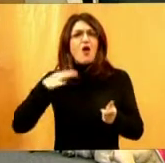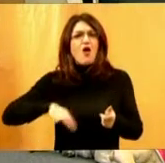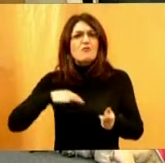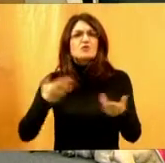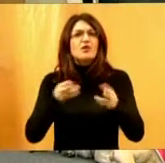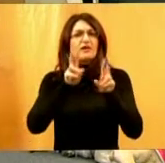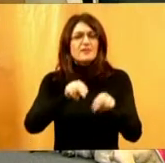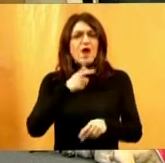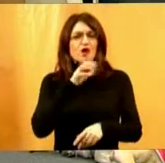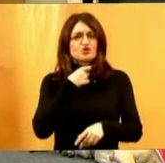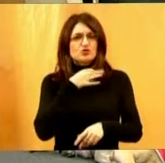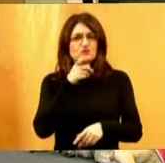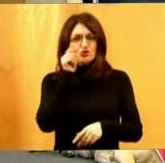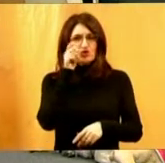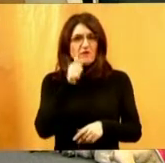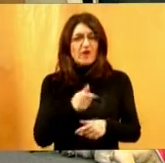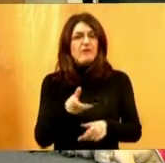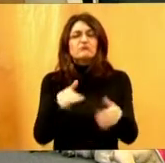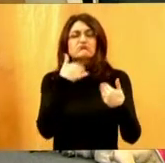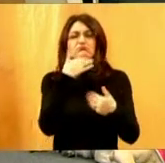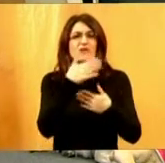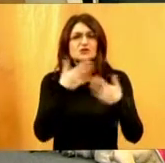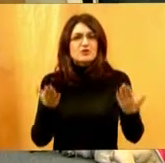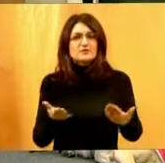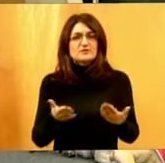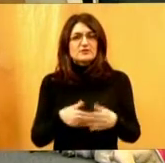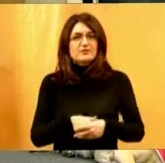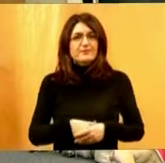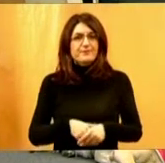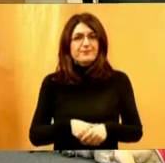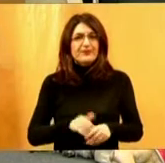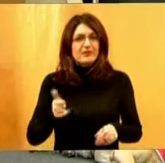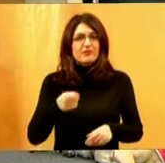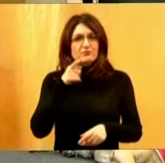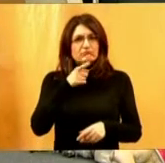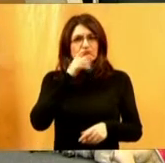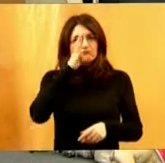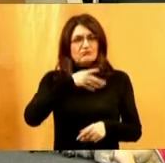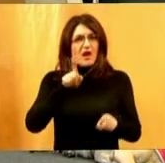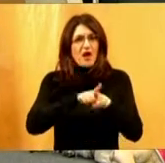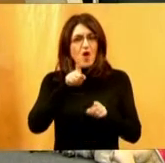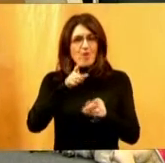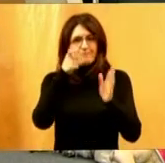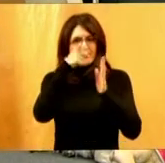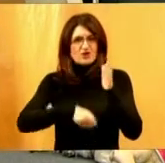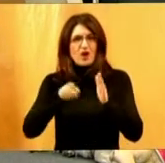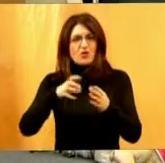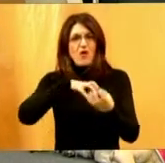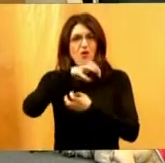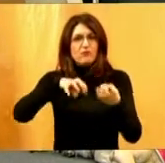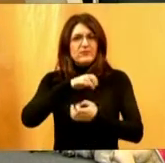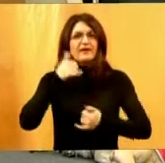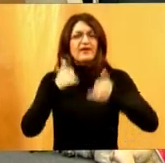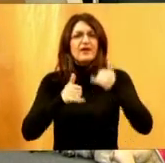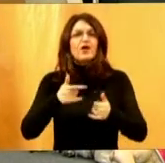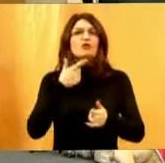koje čovjek ima. Bez obzira da li ga promatrili kao člana obitelji ili nekoga